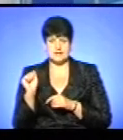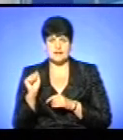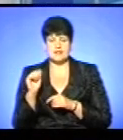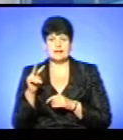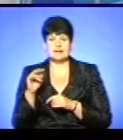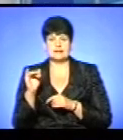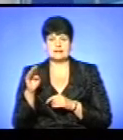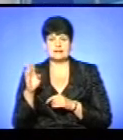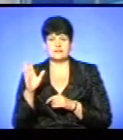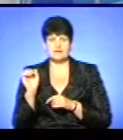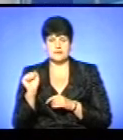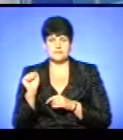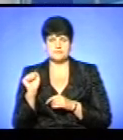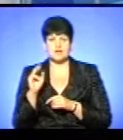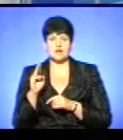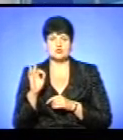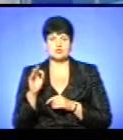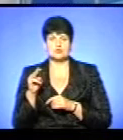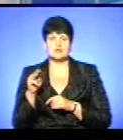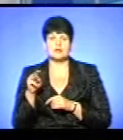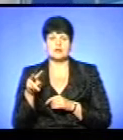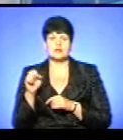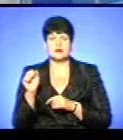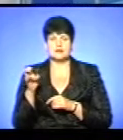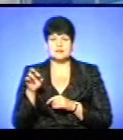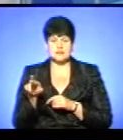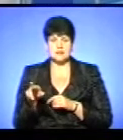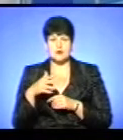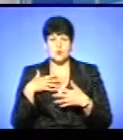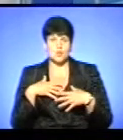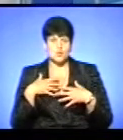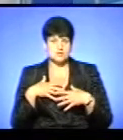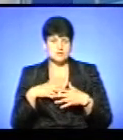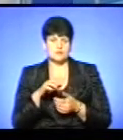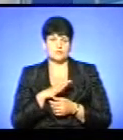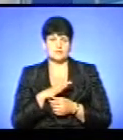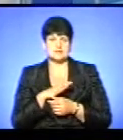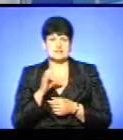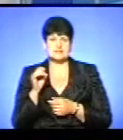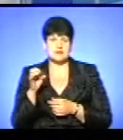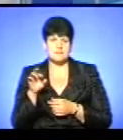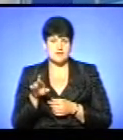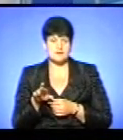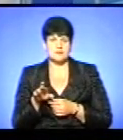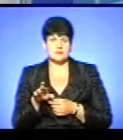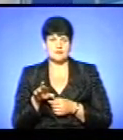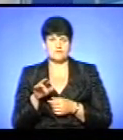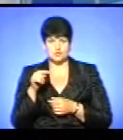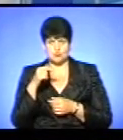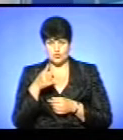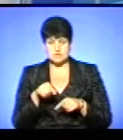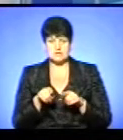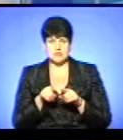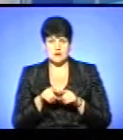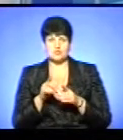запрошують, Шотландія навіть, були діти в Шотландії, Грузії, як я вже значав, Сербії. Сподіваємося, і цього року також